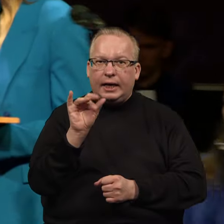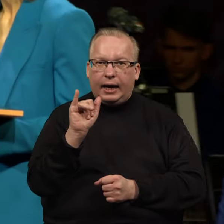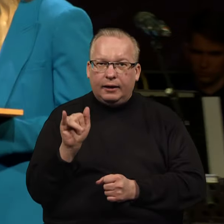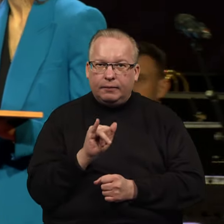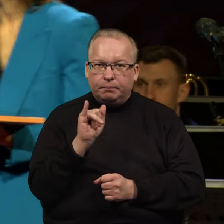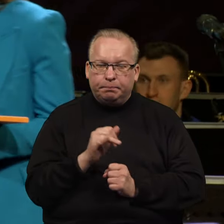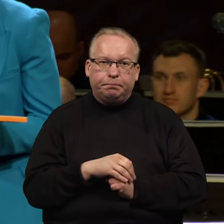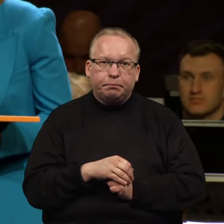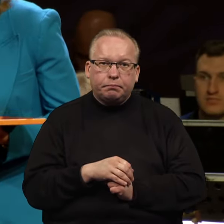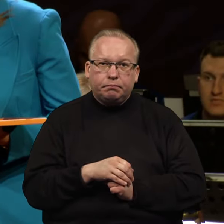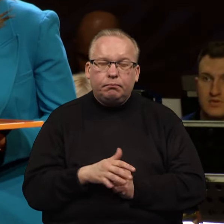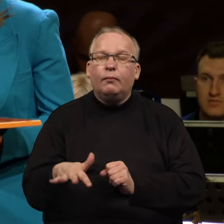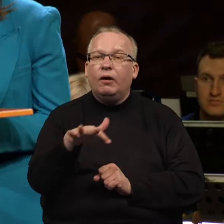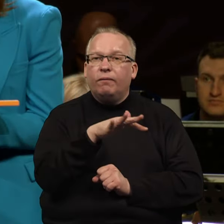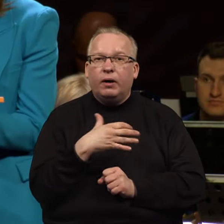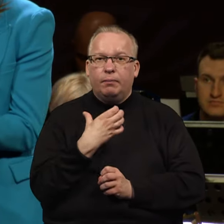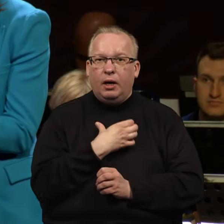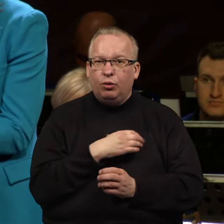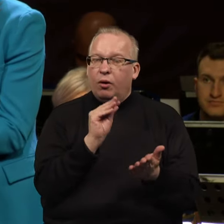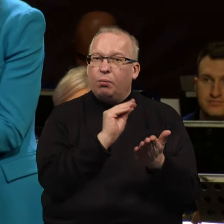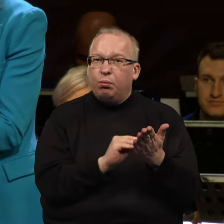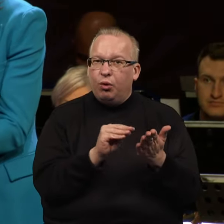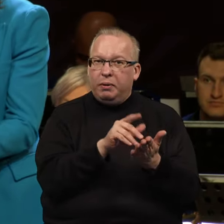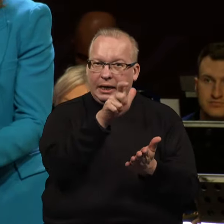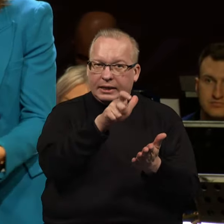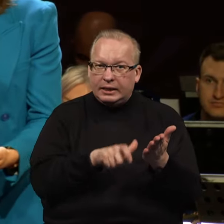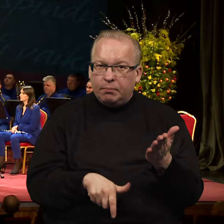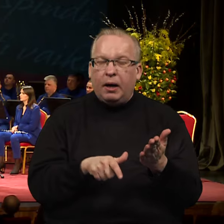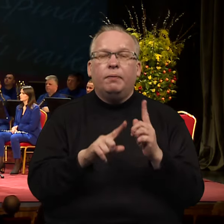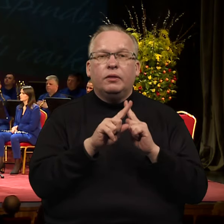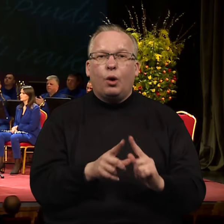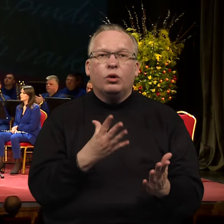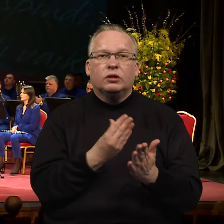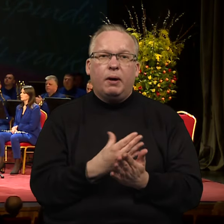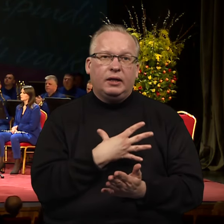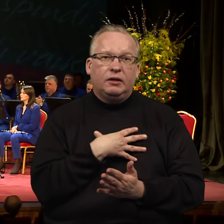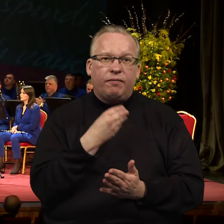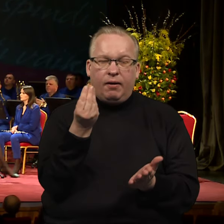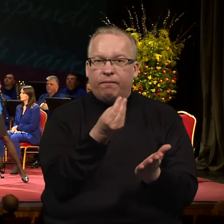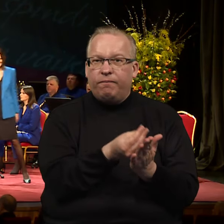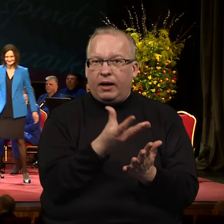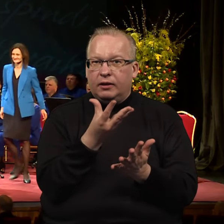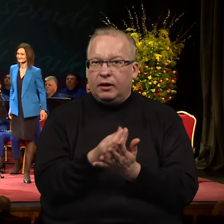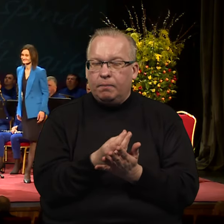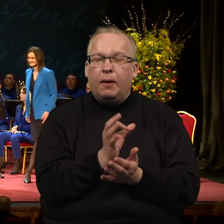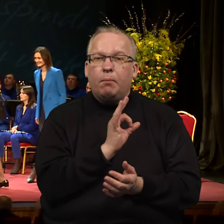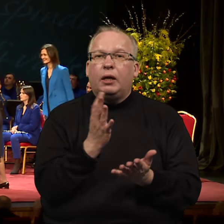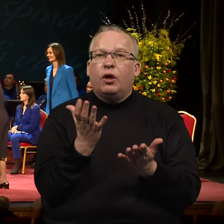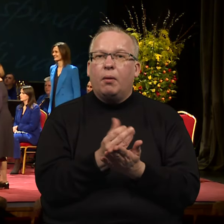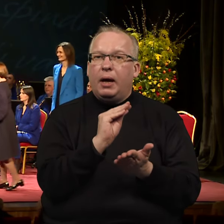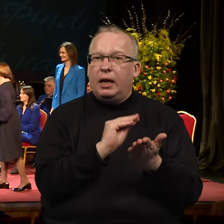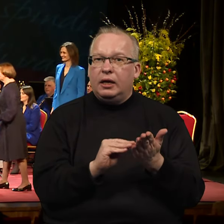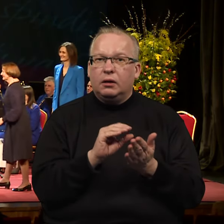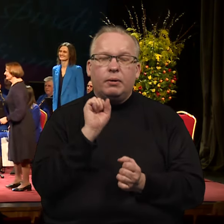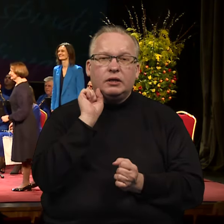Už visuomeniškai aktualią publicistiką, ugdančią tautiškumą ir dvasinės svertybės, medalius pelnė literatį